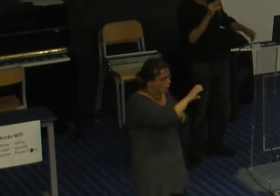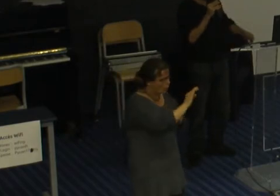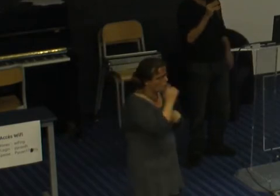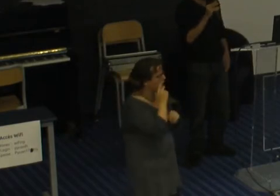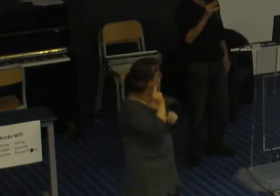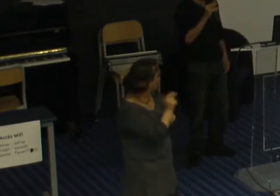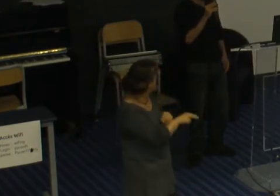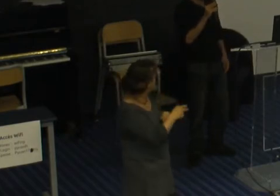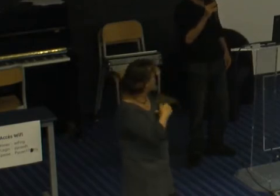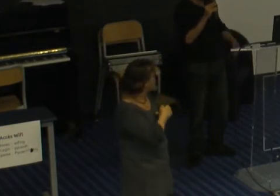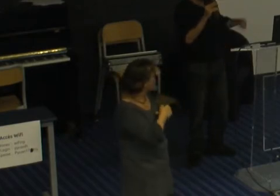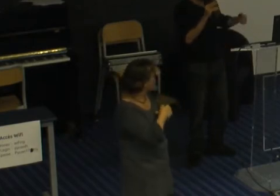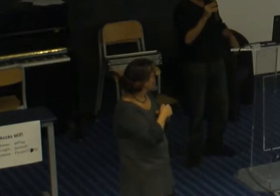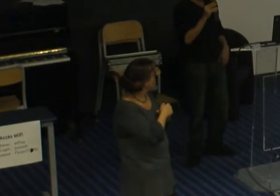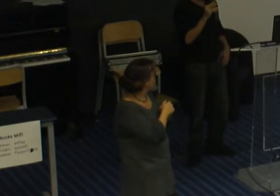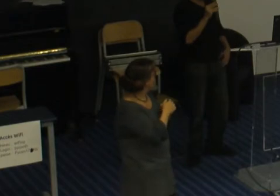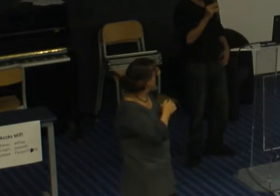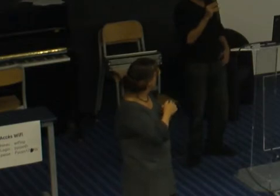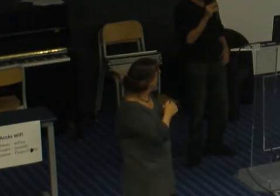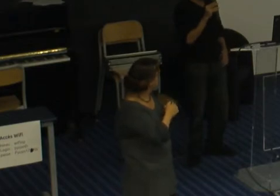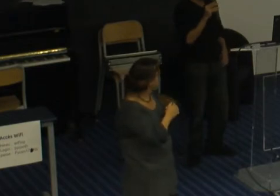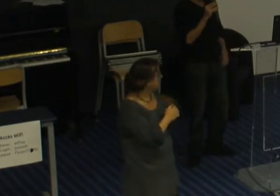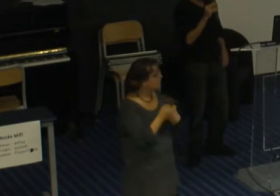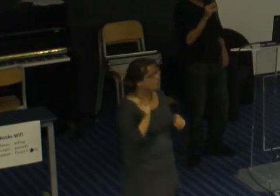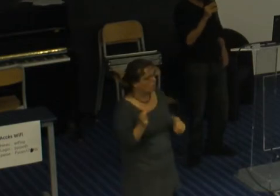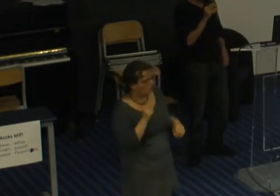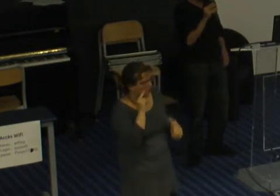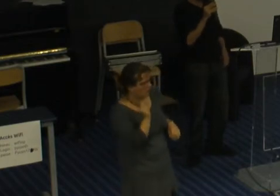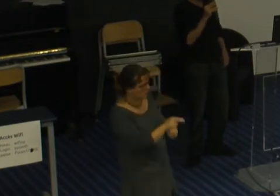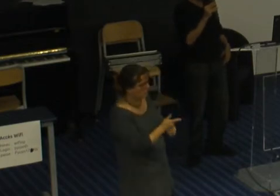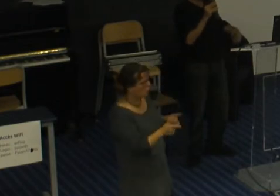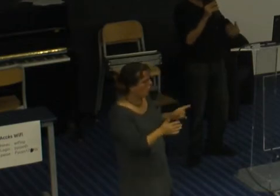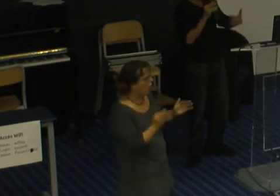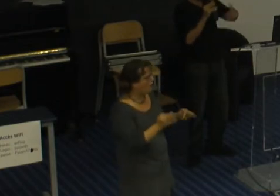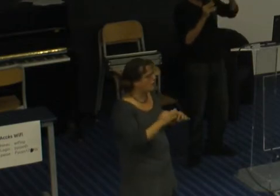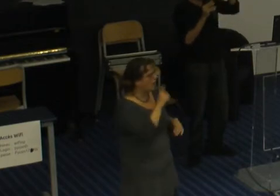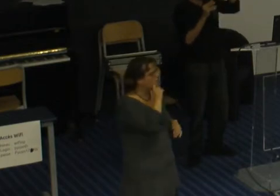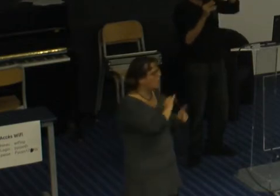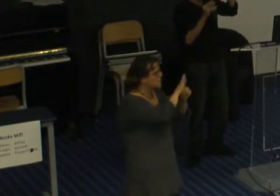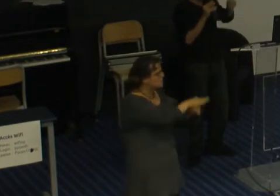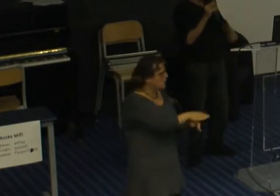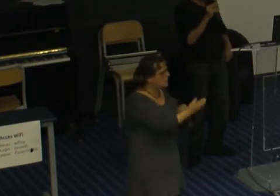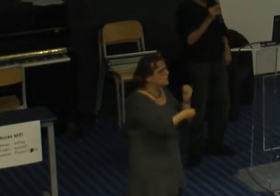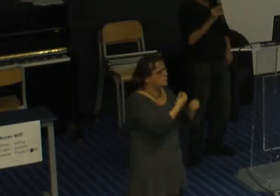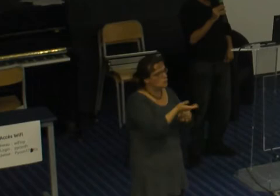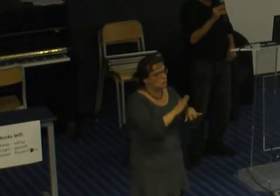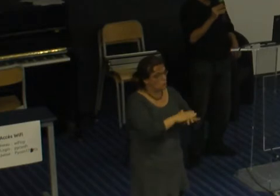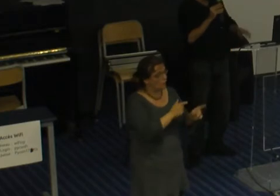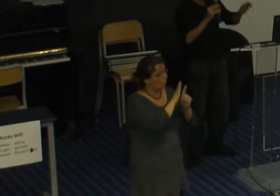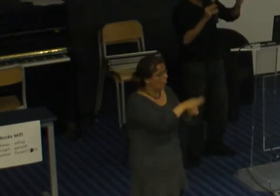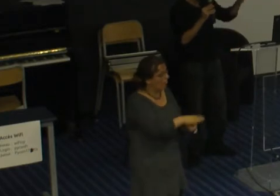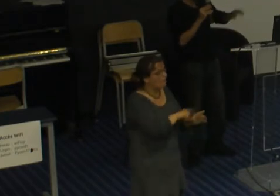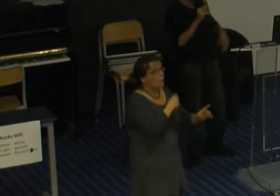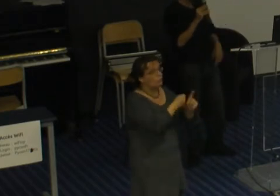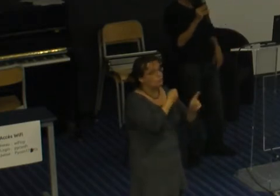ouais c'est gentil de lutter contre la dissolution contre les femmes et du coup on discriminait les Asperger alors ça j